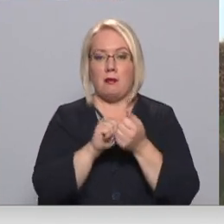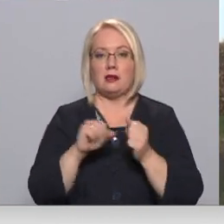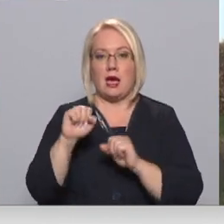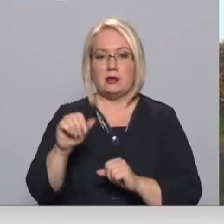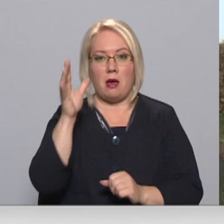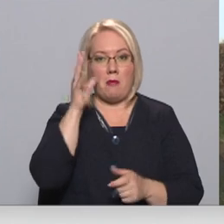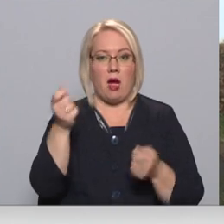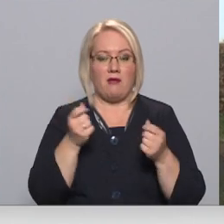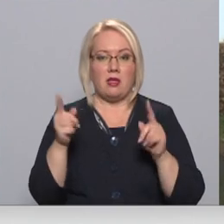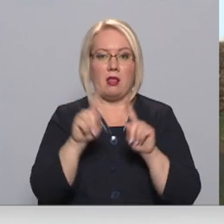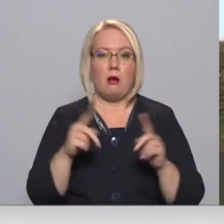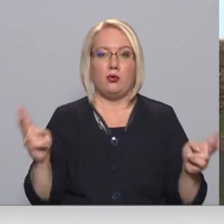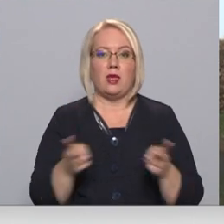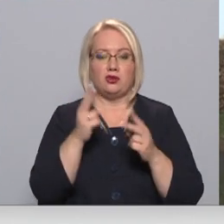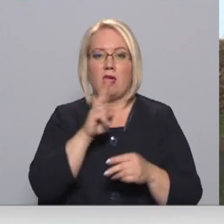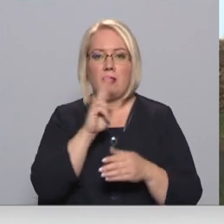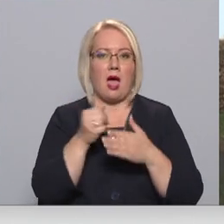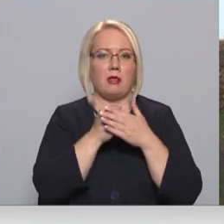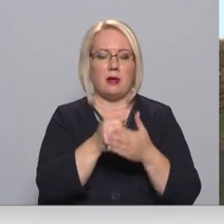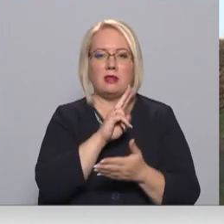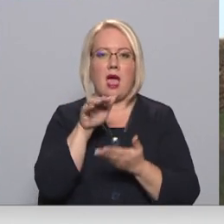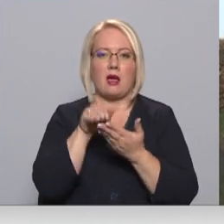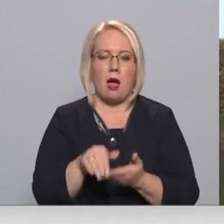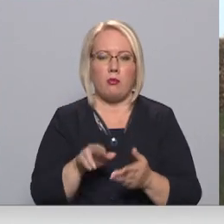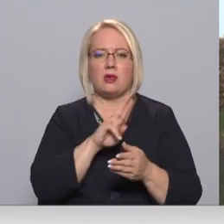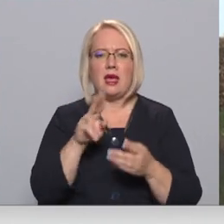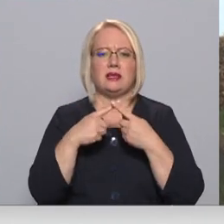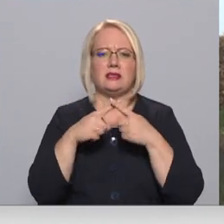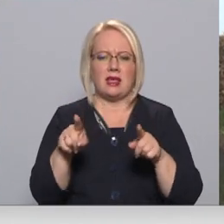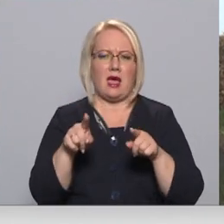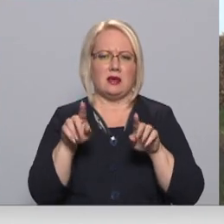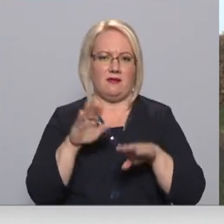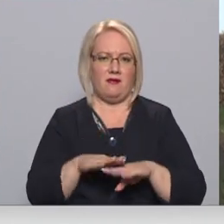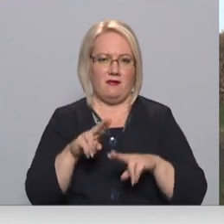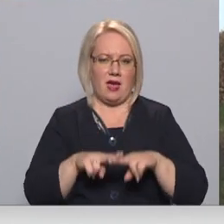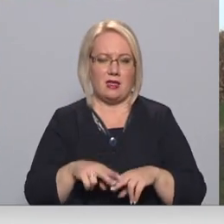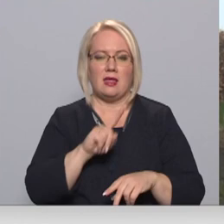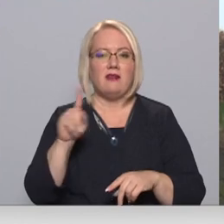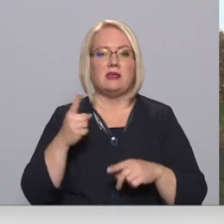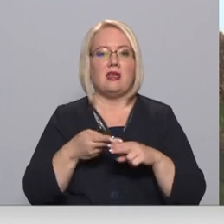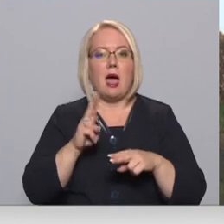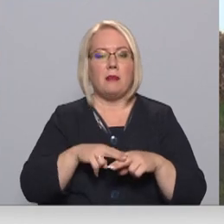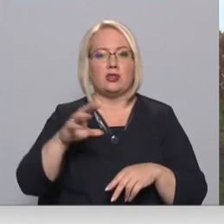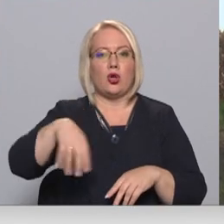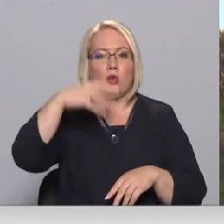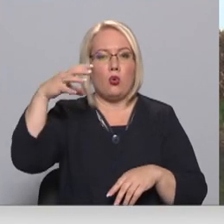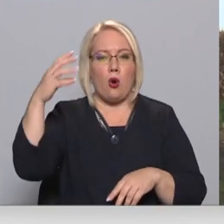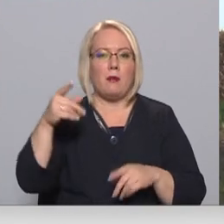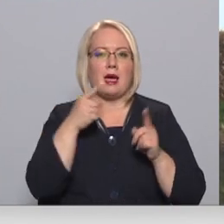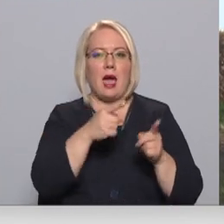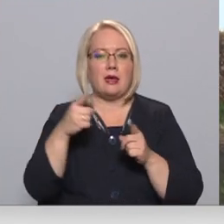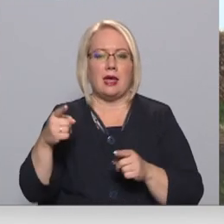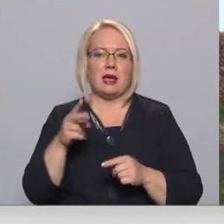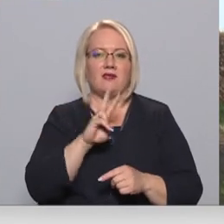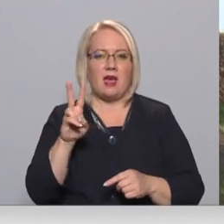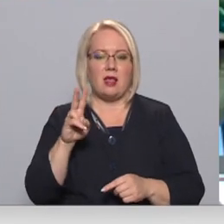pārvaldē lapu dedzināšana neatbalsta ne kapos, ne citās teritorijās. Un ne tikai tāpēc, ka dūmi satura kaitīgas vienas cilvēku